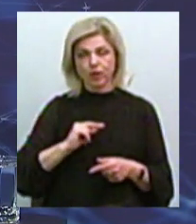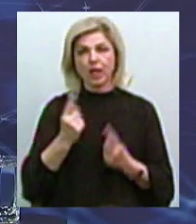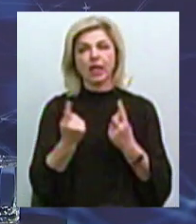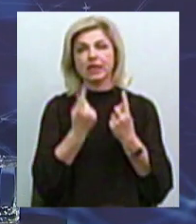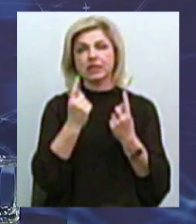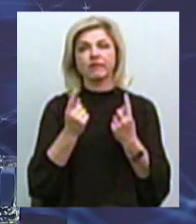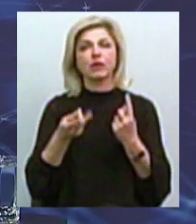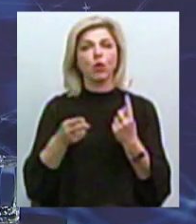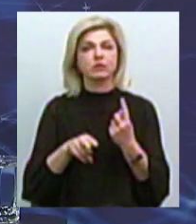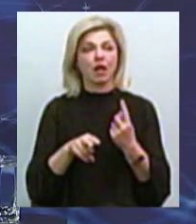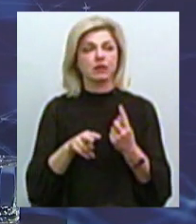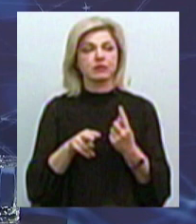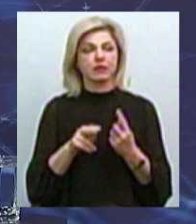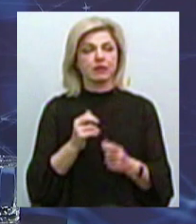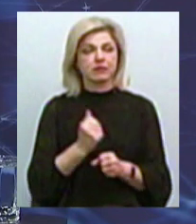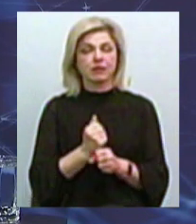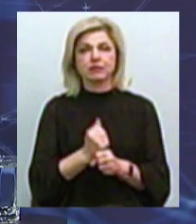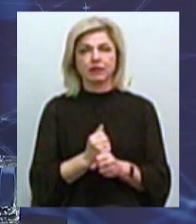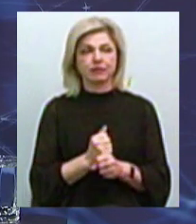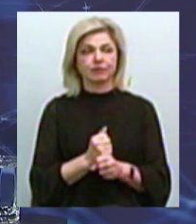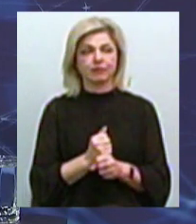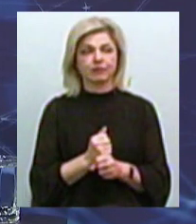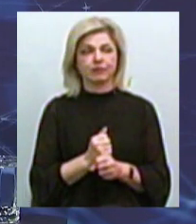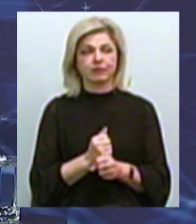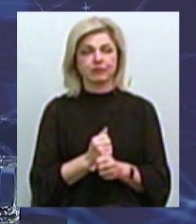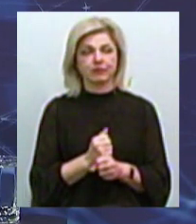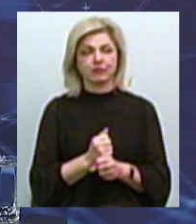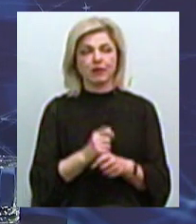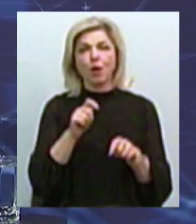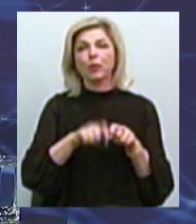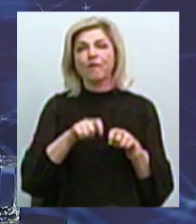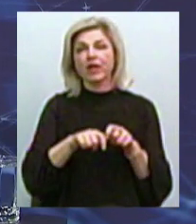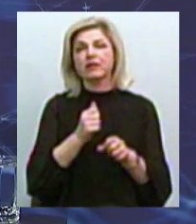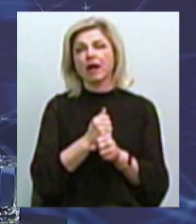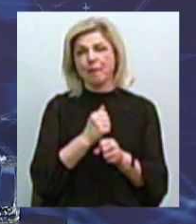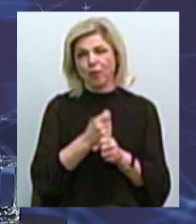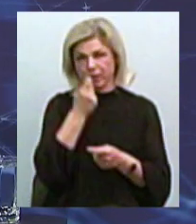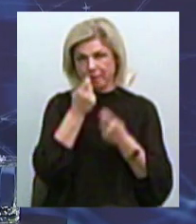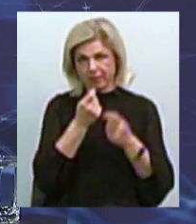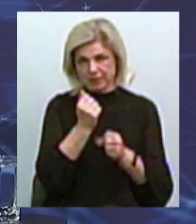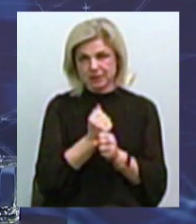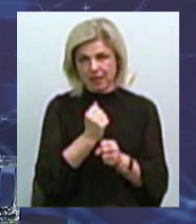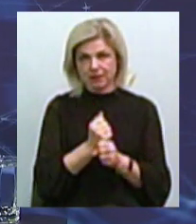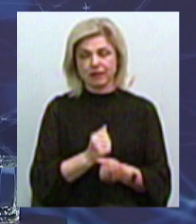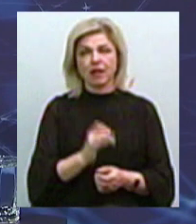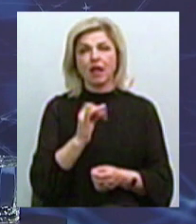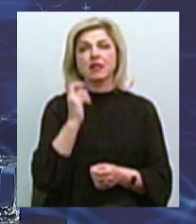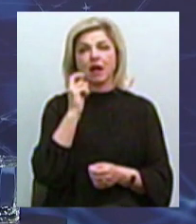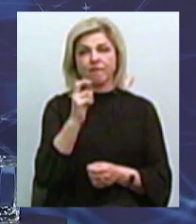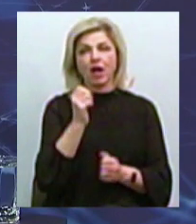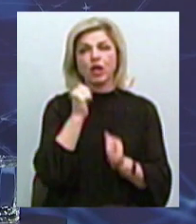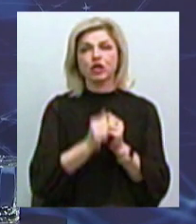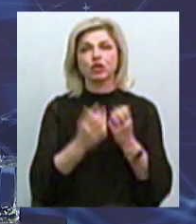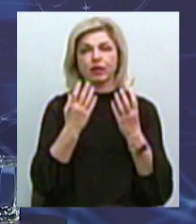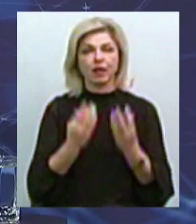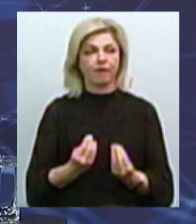Единственное, залишаємо провести кое-какі проверочні роботи. Трамвай ежедневно